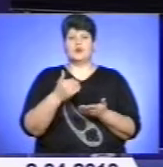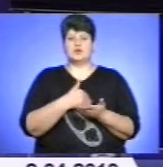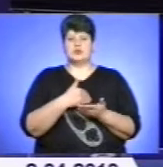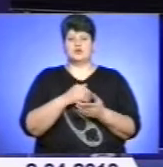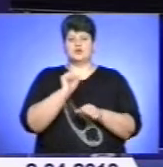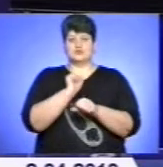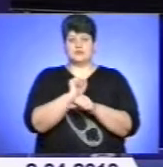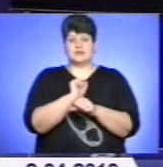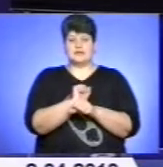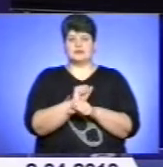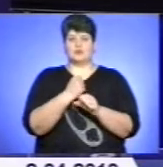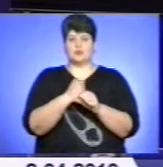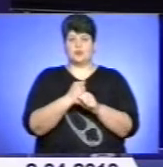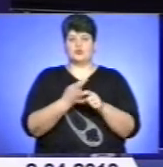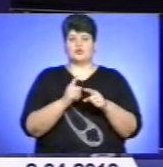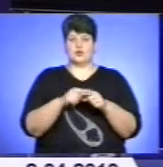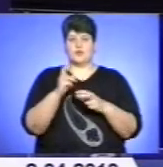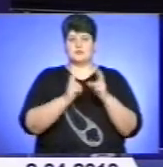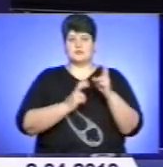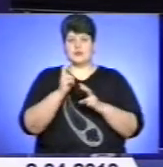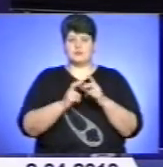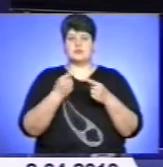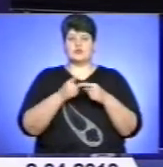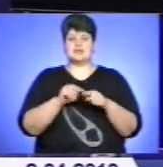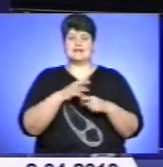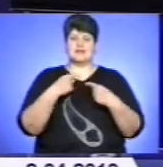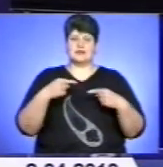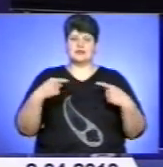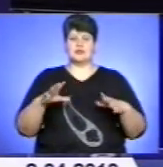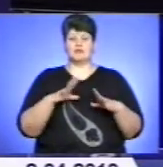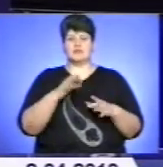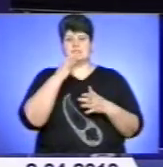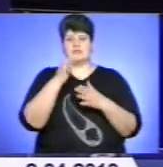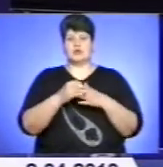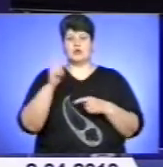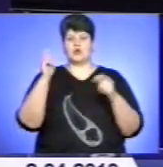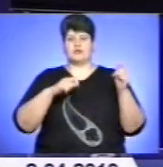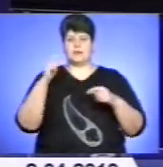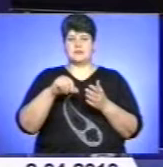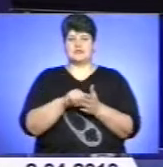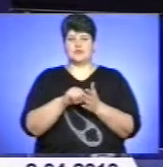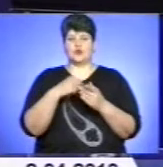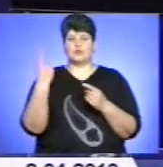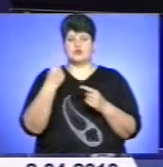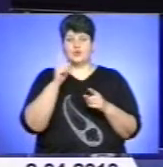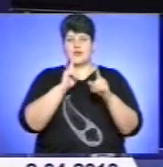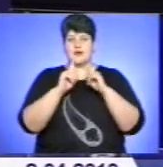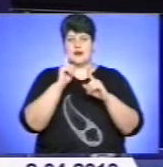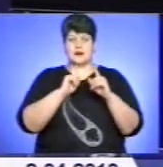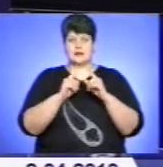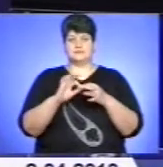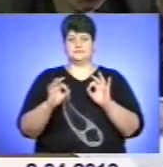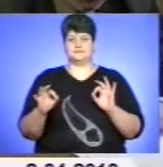призупинити діяльність підприємства. Про це та інше йшлося під час звітної прес-конференції представників обласної ради. Подробиці у